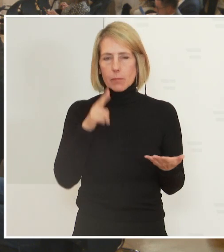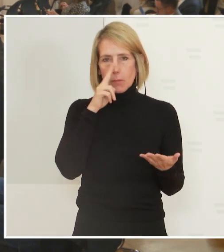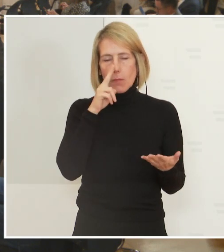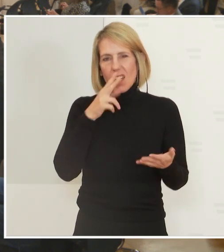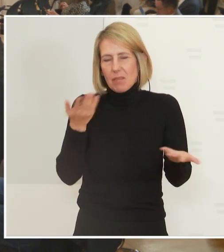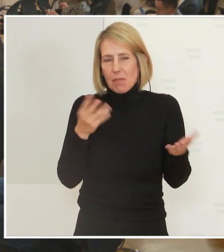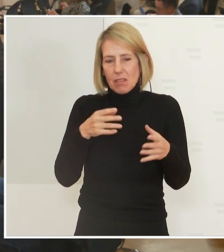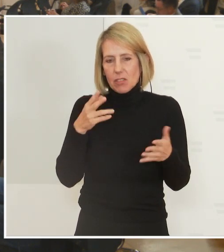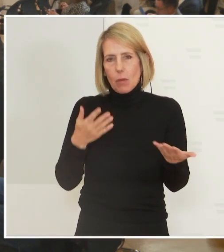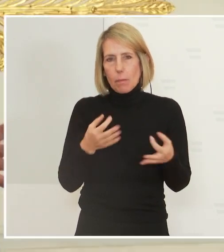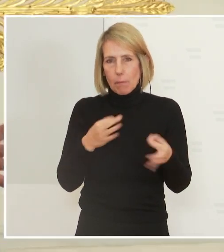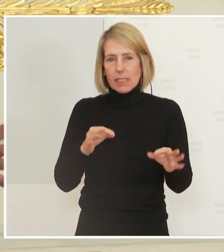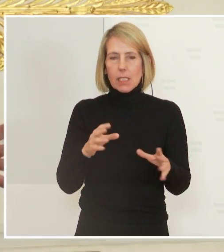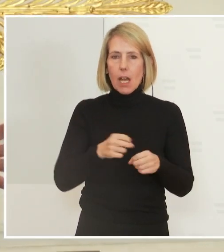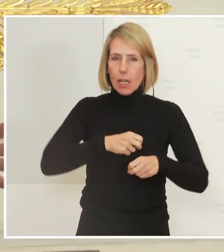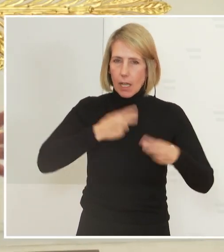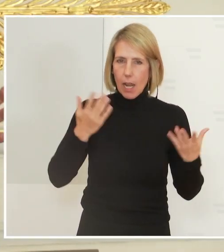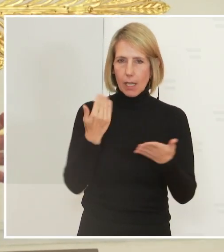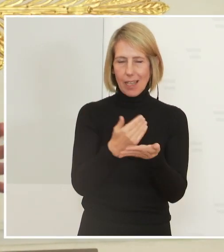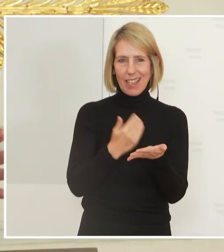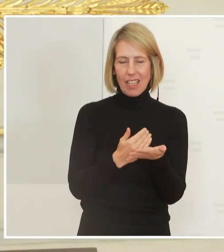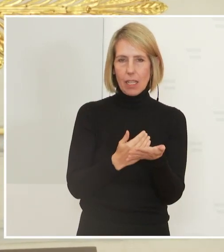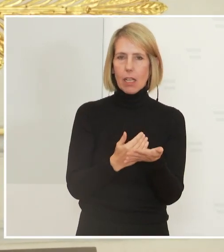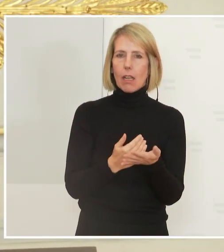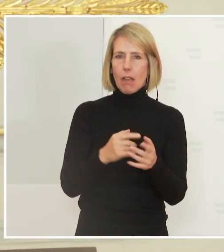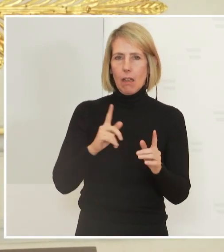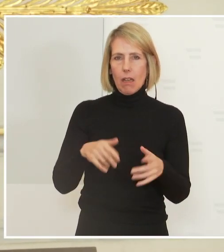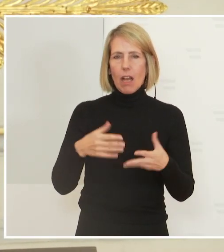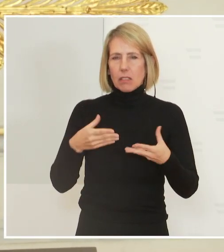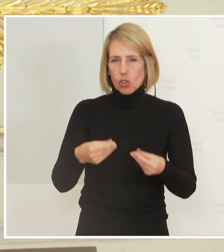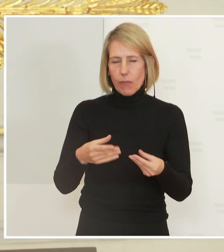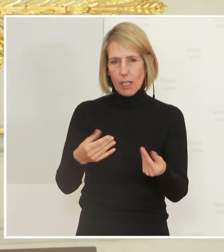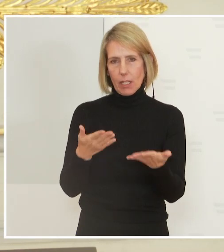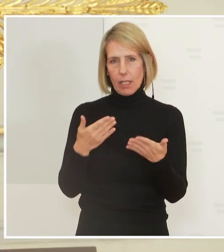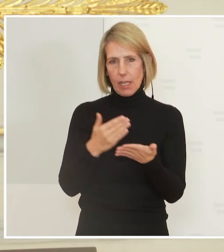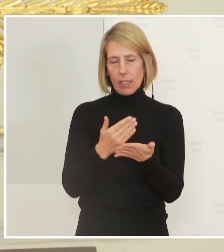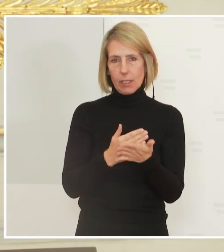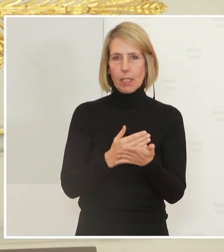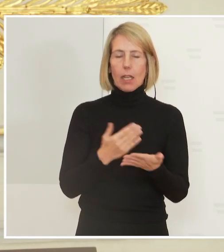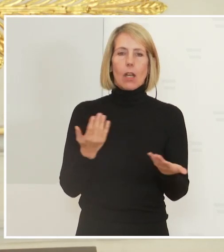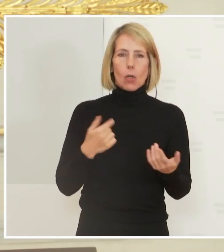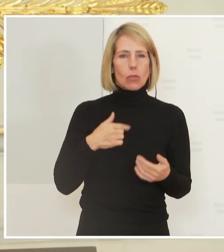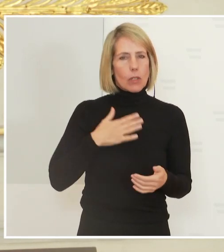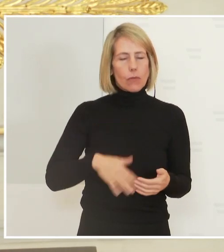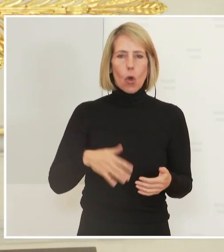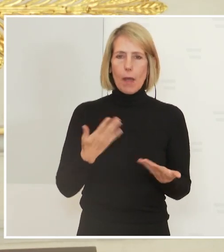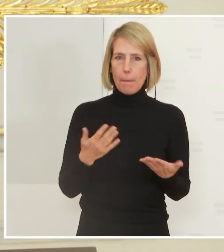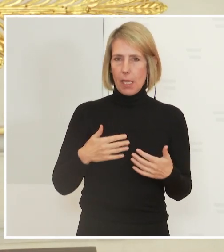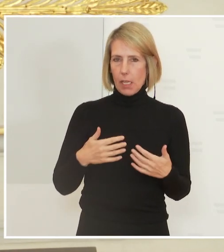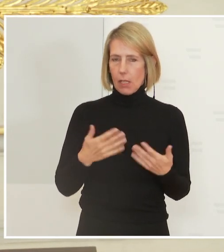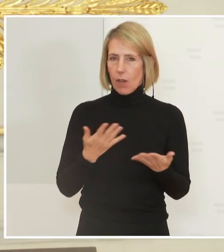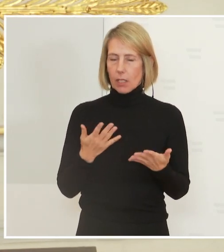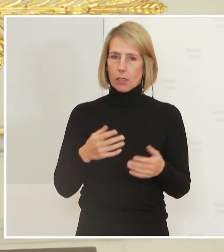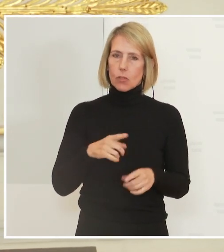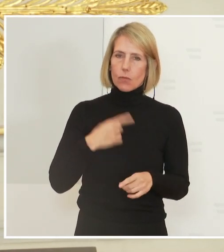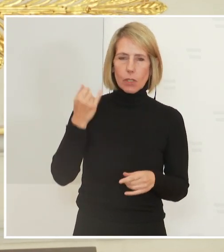ist aber immer ein Positivo mitgehend. Höherer Schutz, als es bisher der Fall war. Und ich freue mich auch, dass die Idee, dass